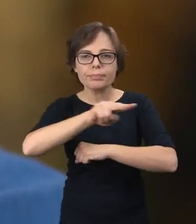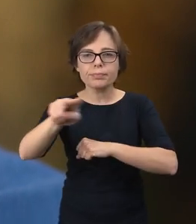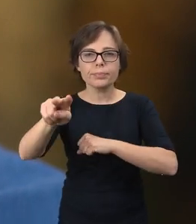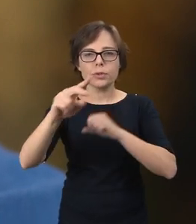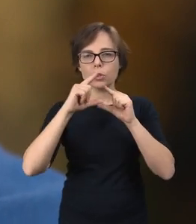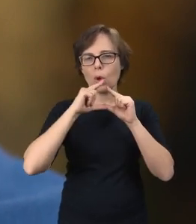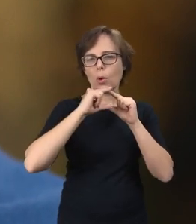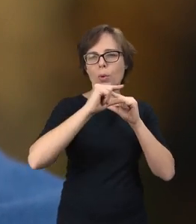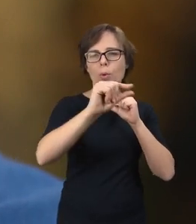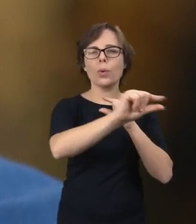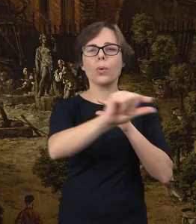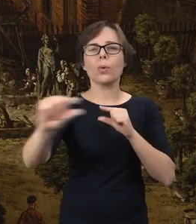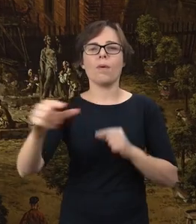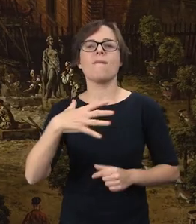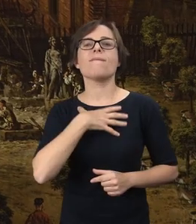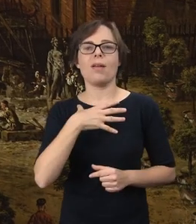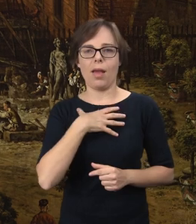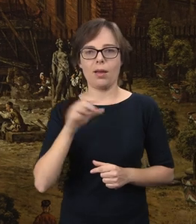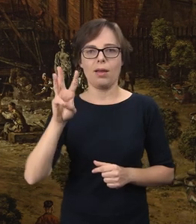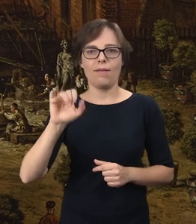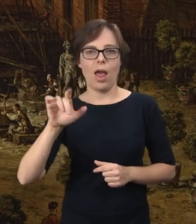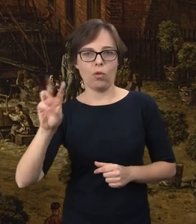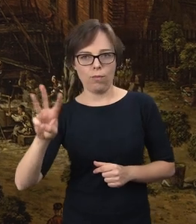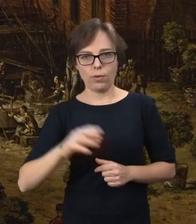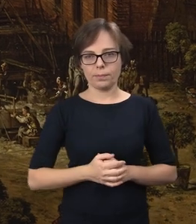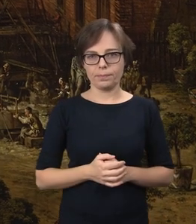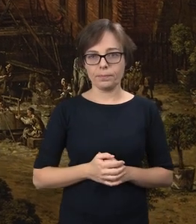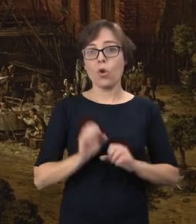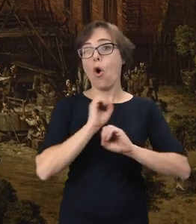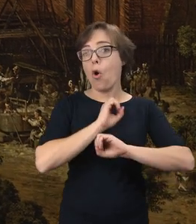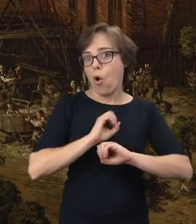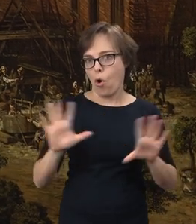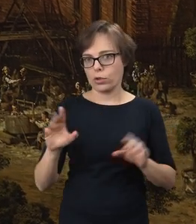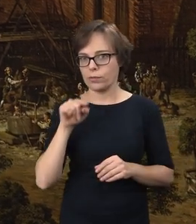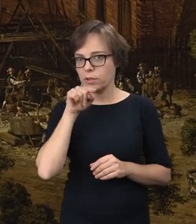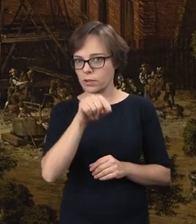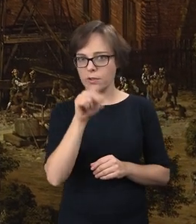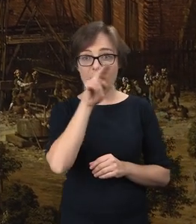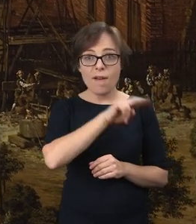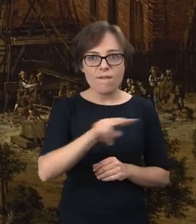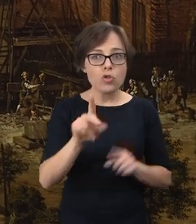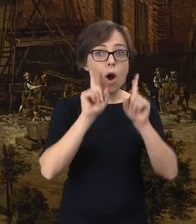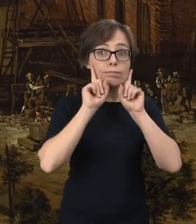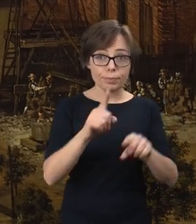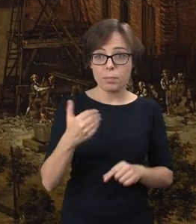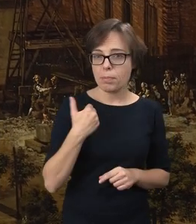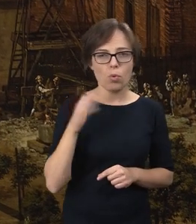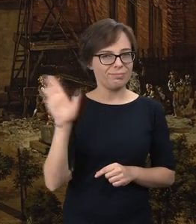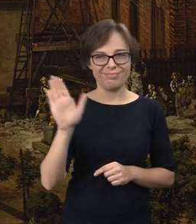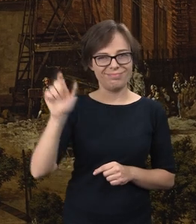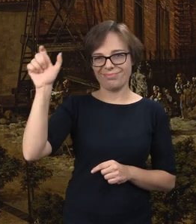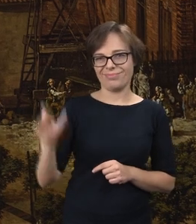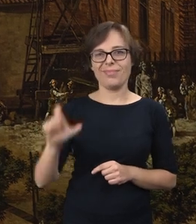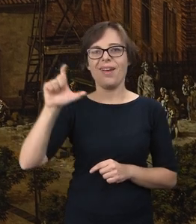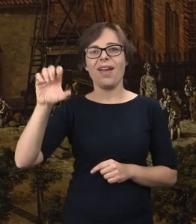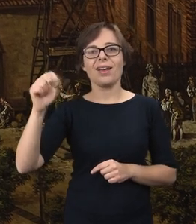Wilanów. Oczywiście taki widok jest wymyślony przez Canaletta. To